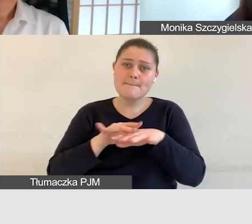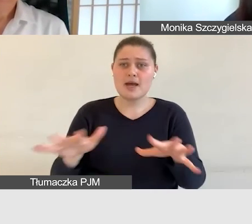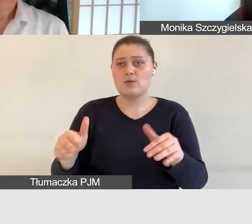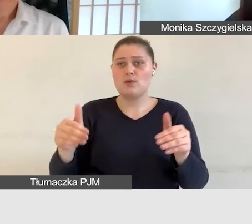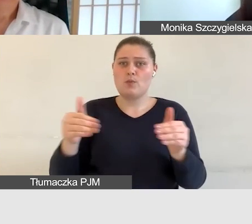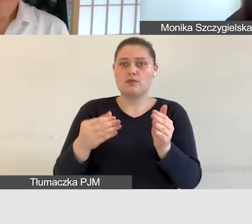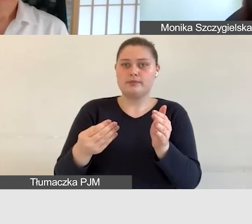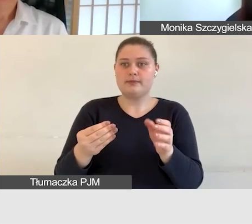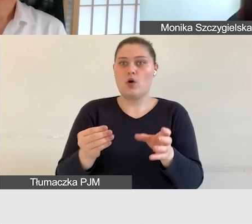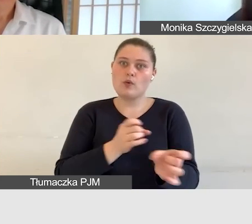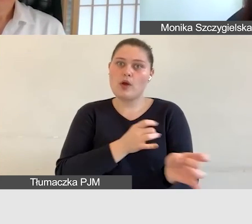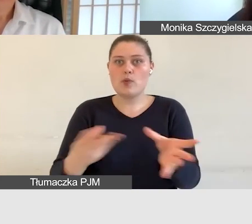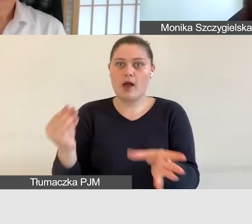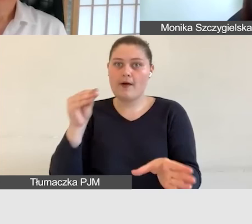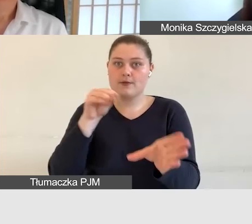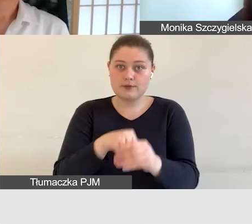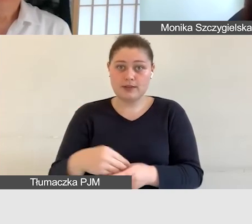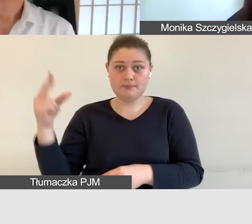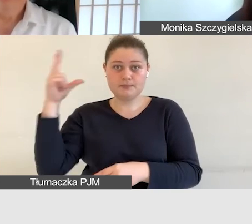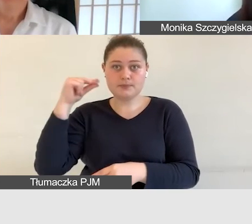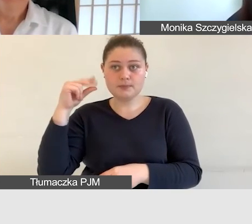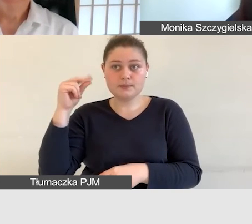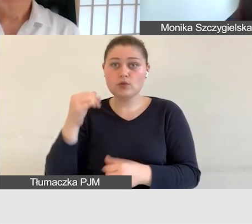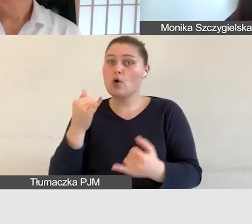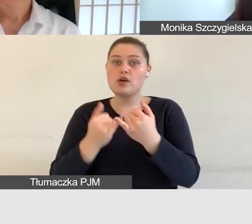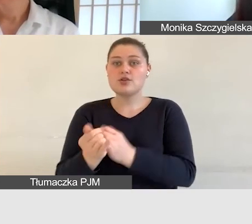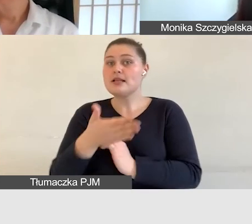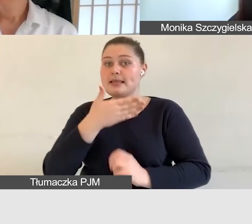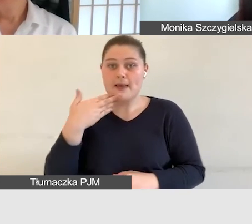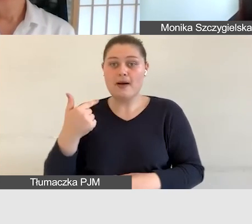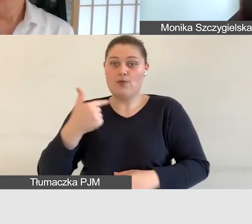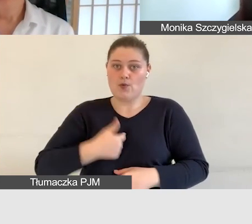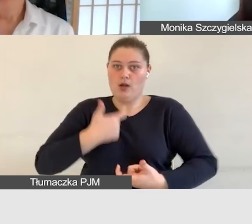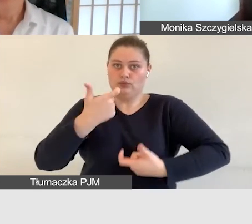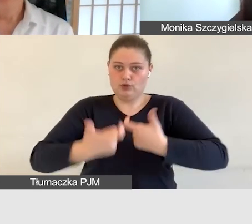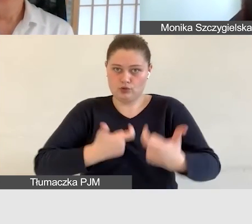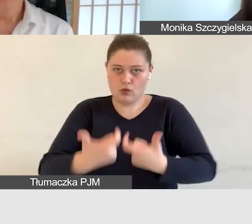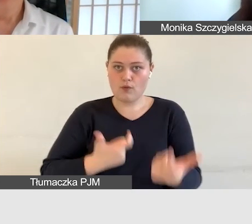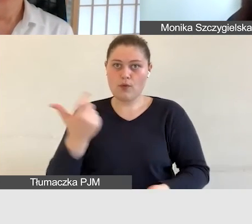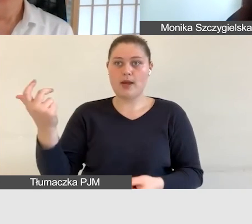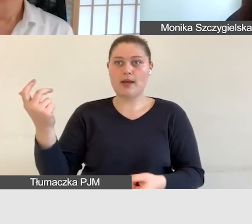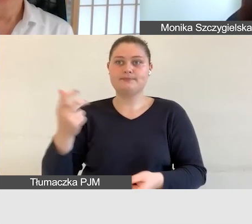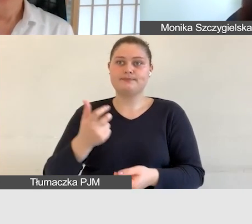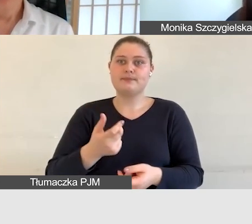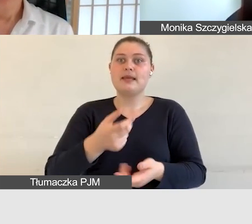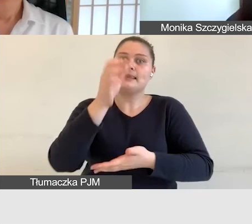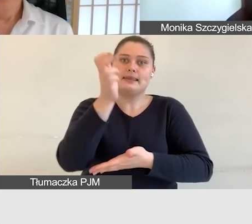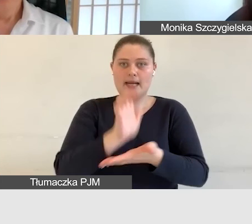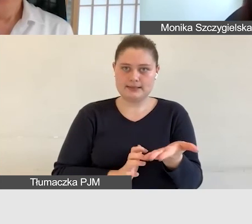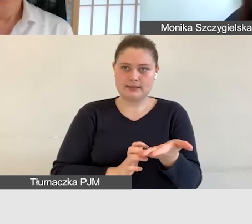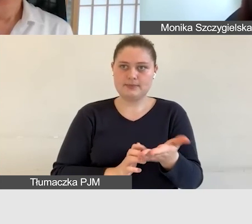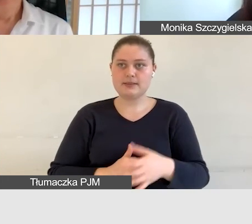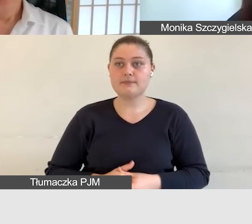posiada przygotowuje transkrypcję dla moich studentów a gdy nie mam możliwości przygotowania transkrypcji bo coś jest na przykład